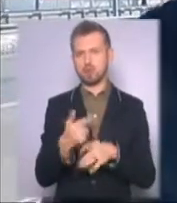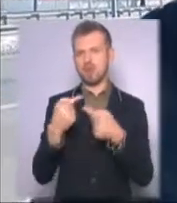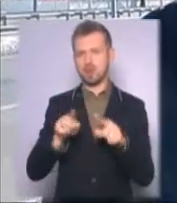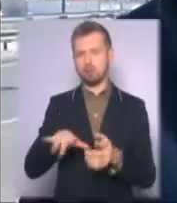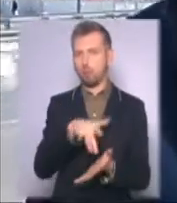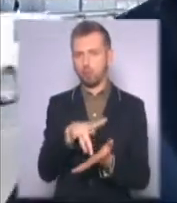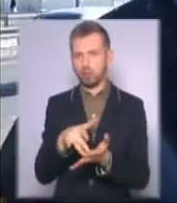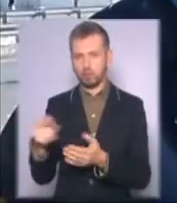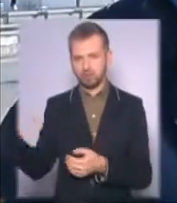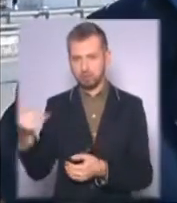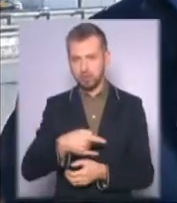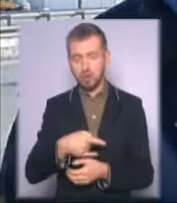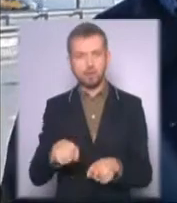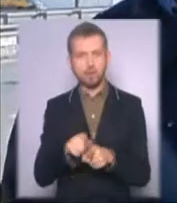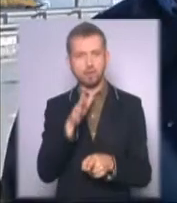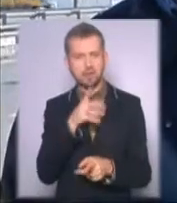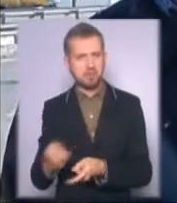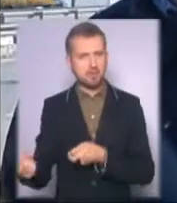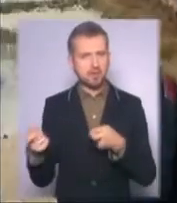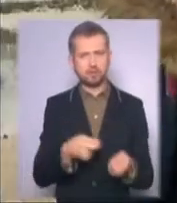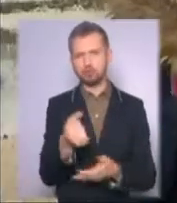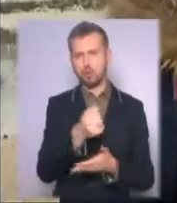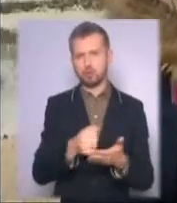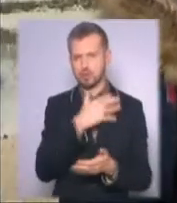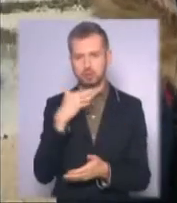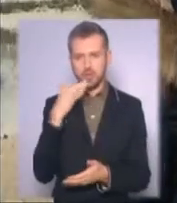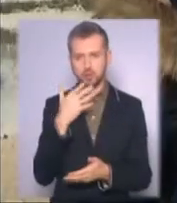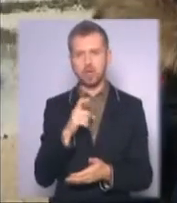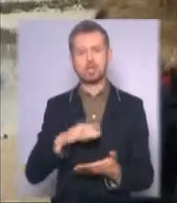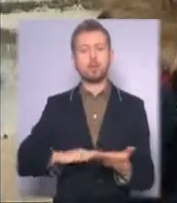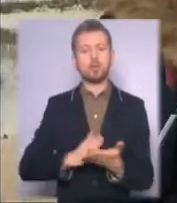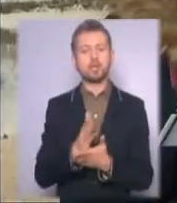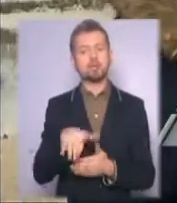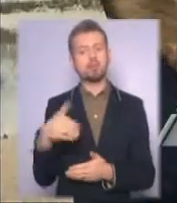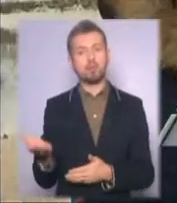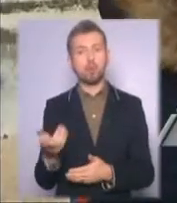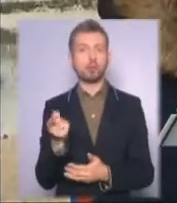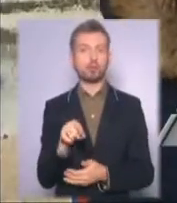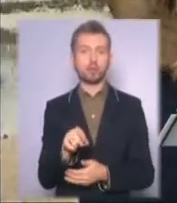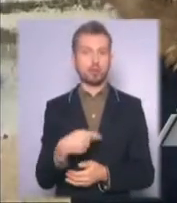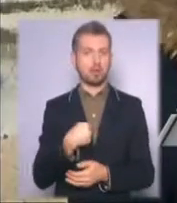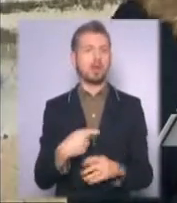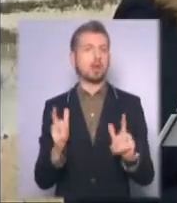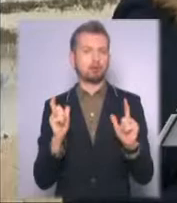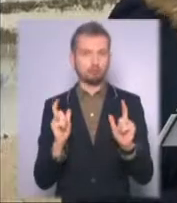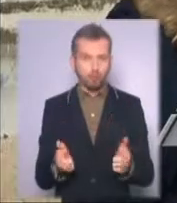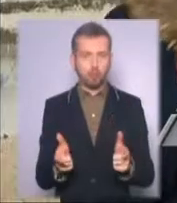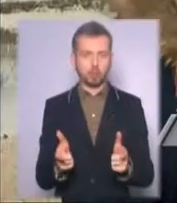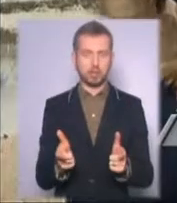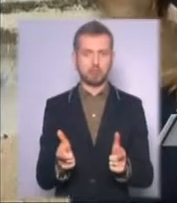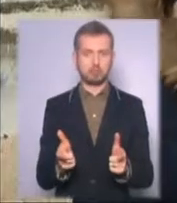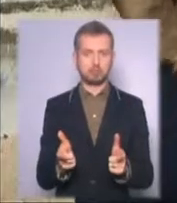це таке время. Везуть цього ворожі, цього повнові зі. З політичного боку, тоді я згодна з